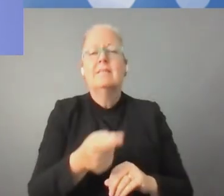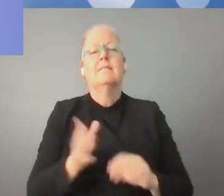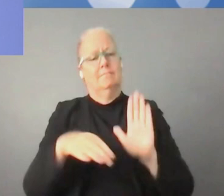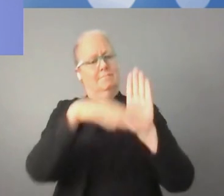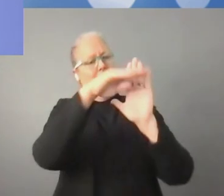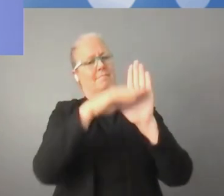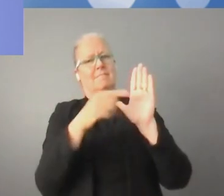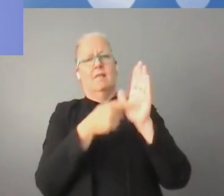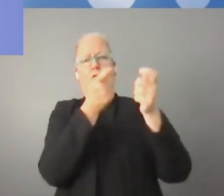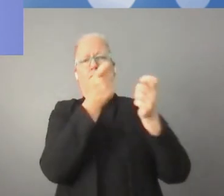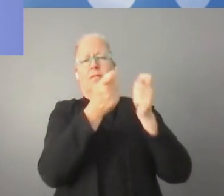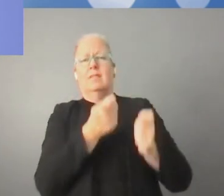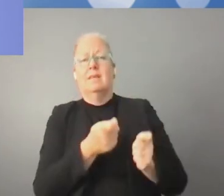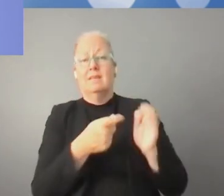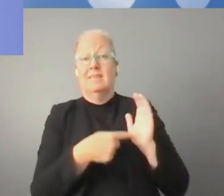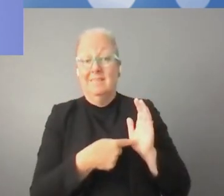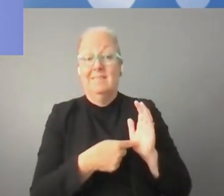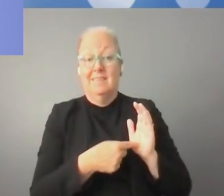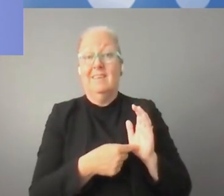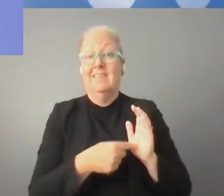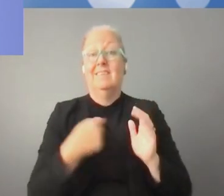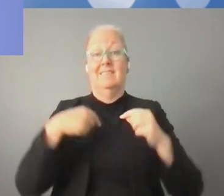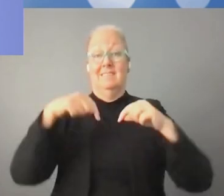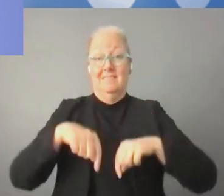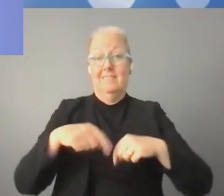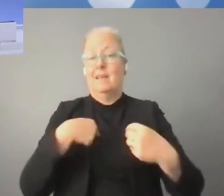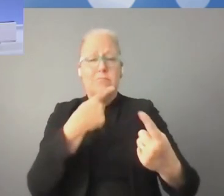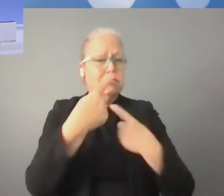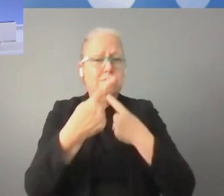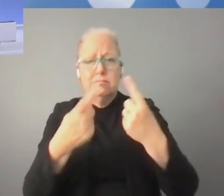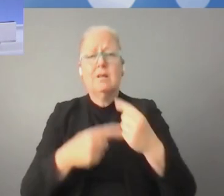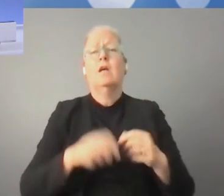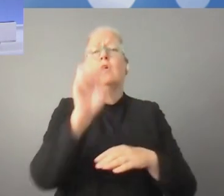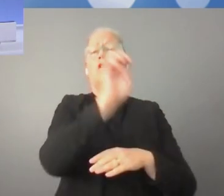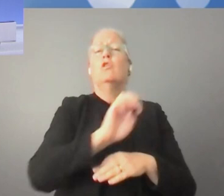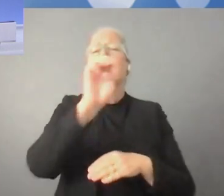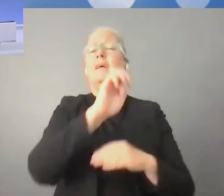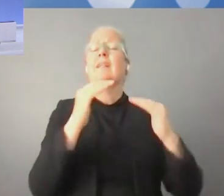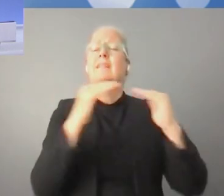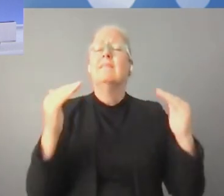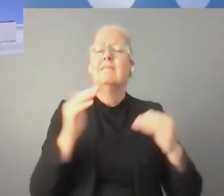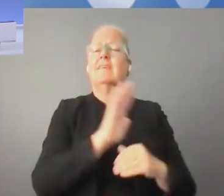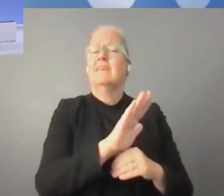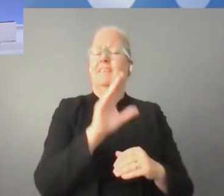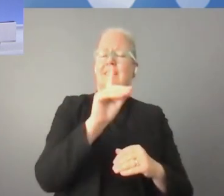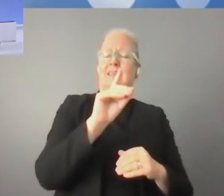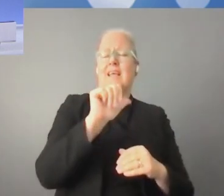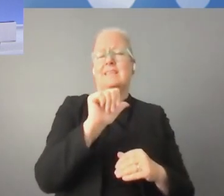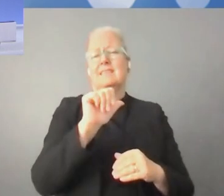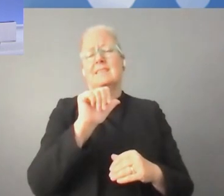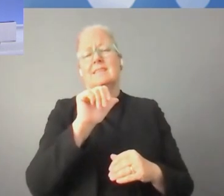شكرا جزيلا لسيدة ماريا فرانسكا سبوسيلانو